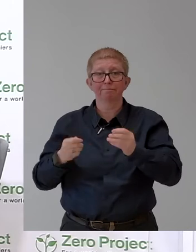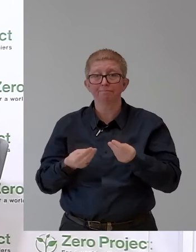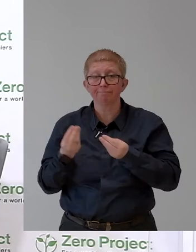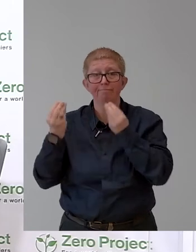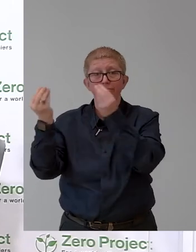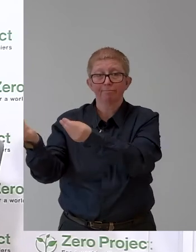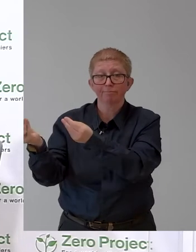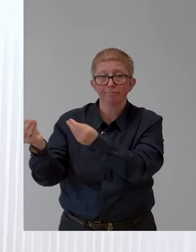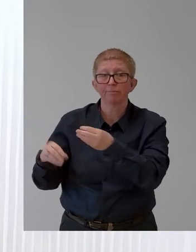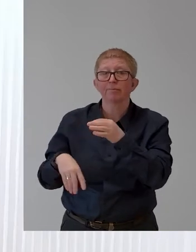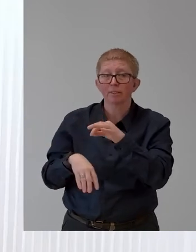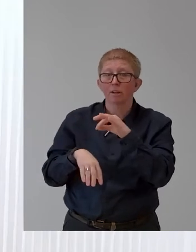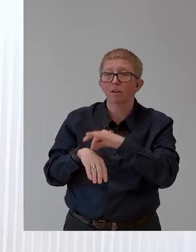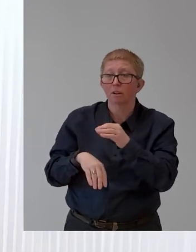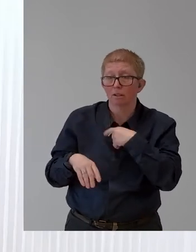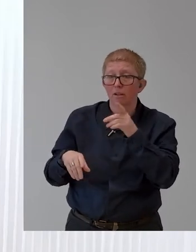Feinbeck.